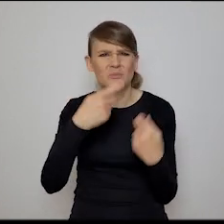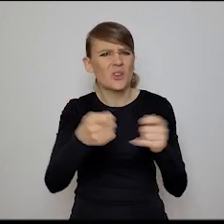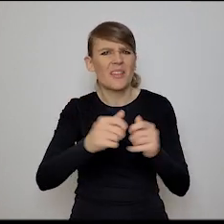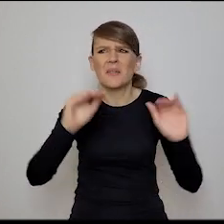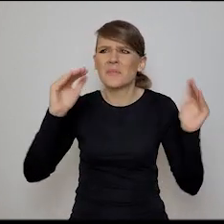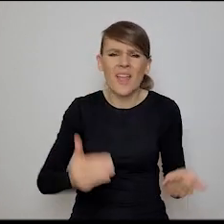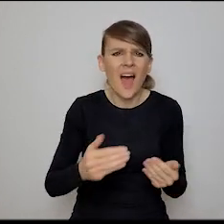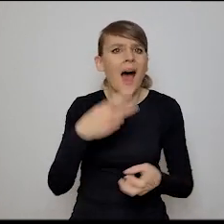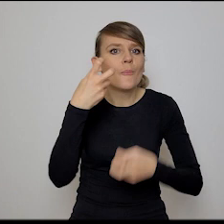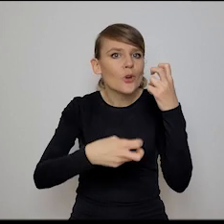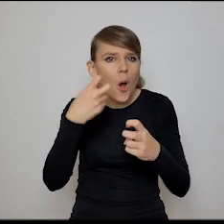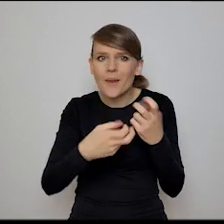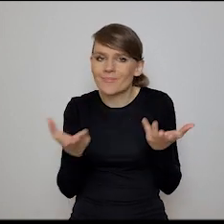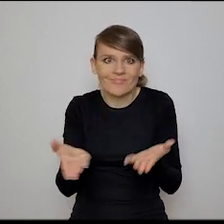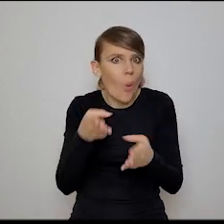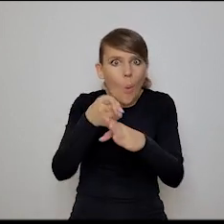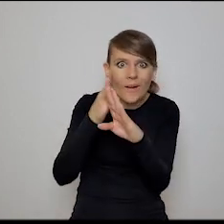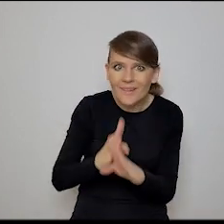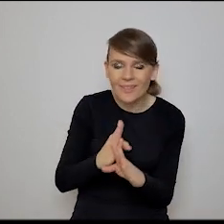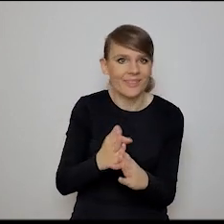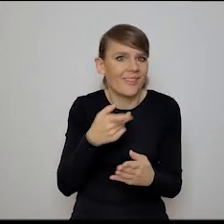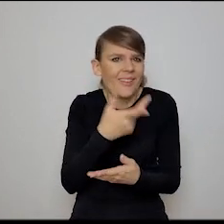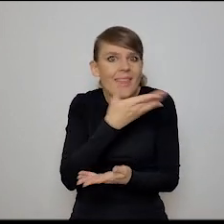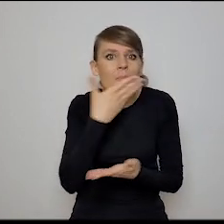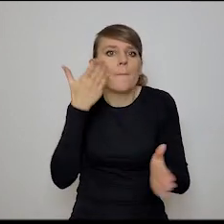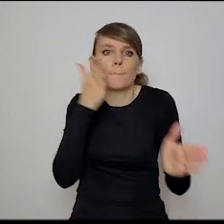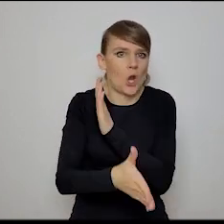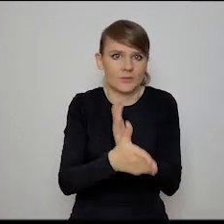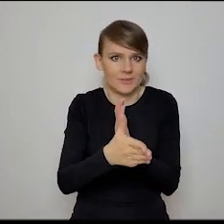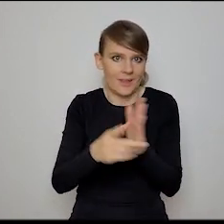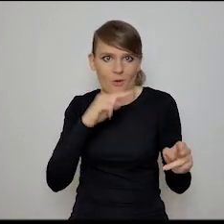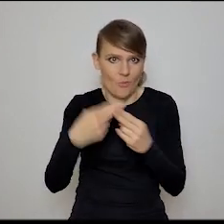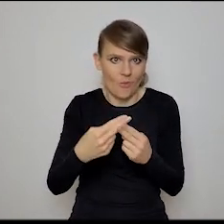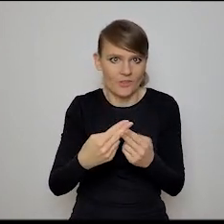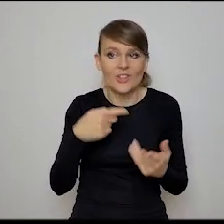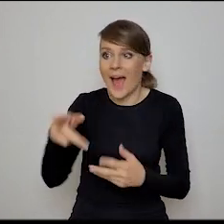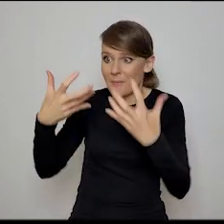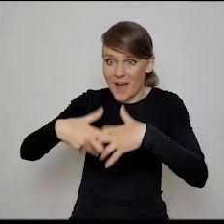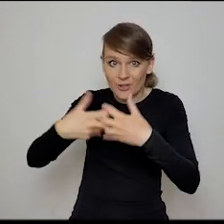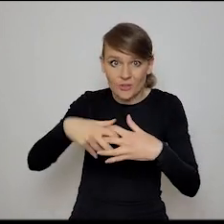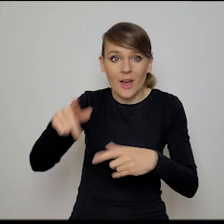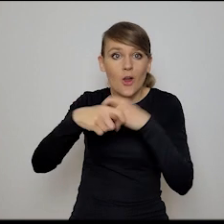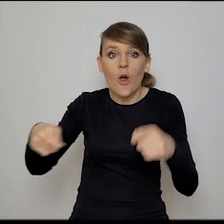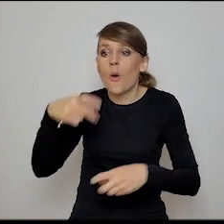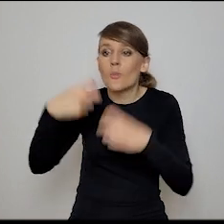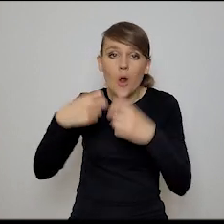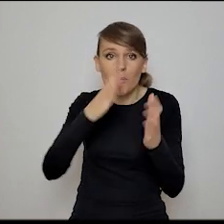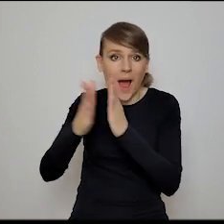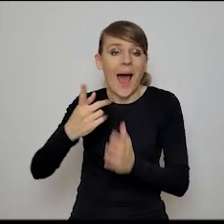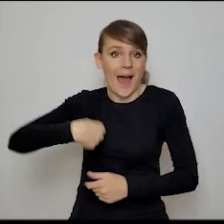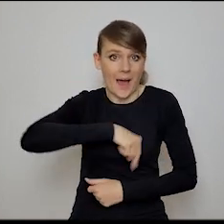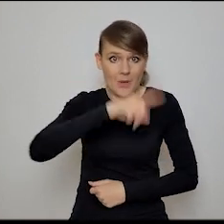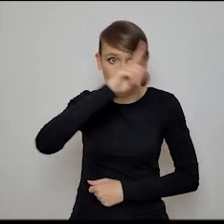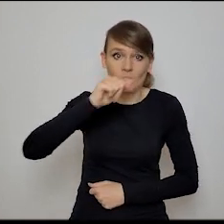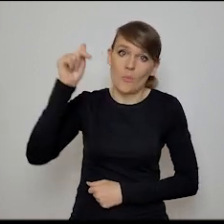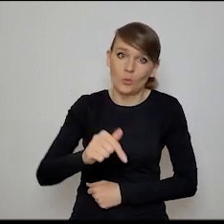ukryty, to wcale nie jest prosty, czyli maszyna owszem rozwiązuje proste problemy. My ludzie mówimy, które problemy są proste, a